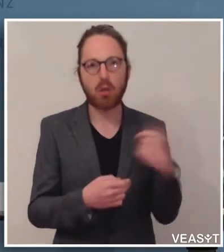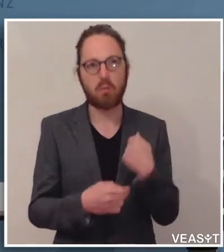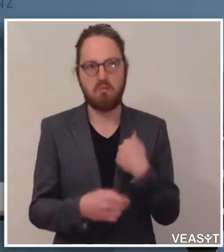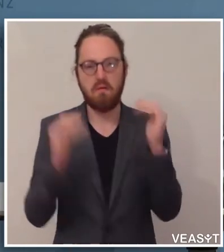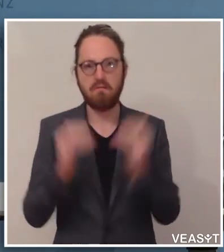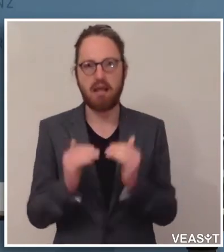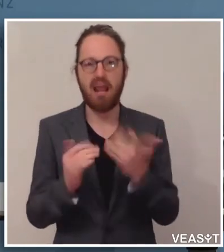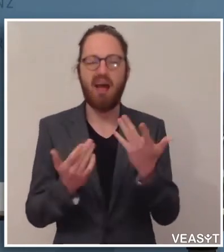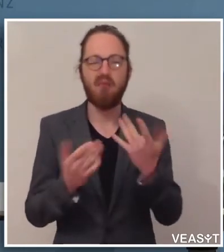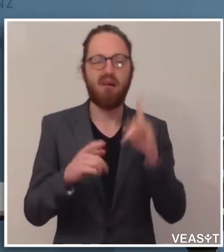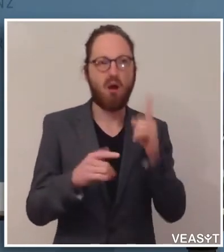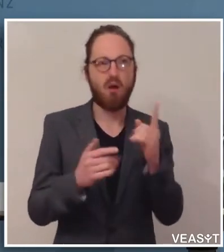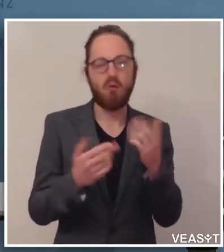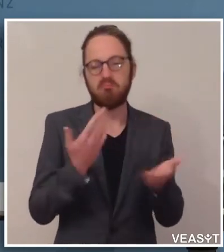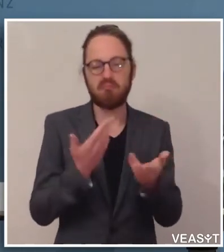Bundesland Tirol.